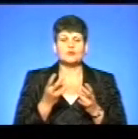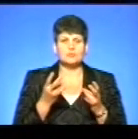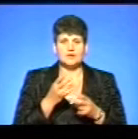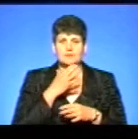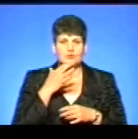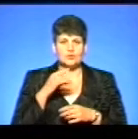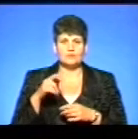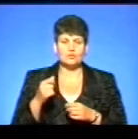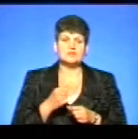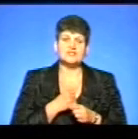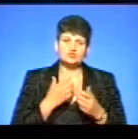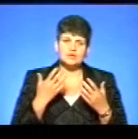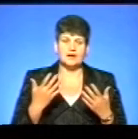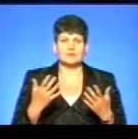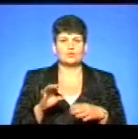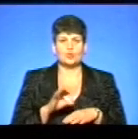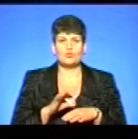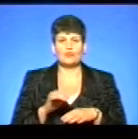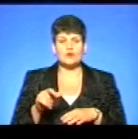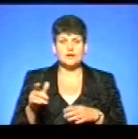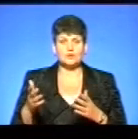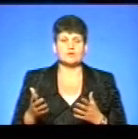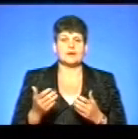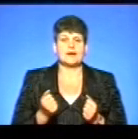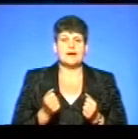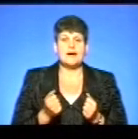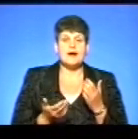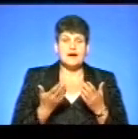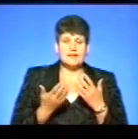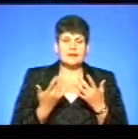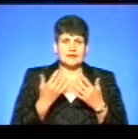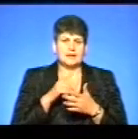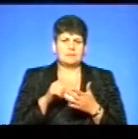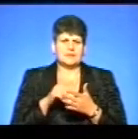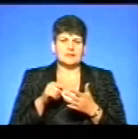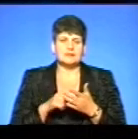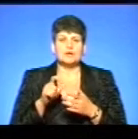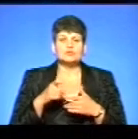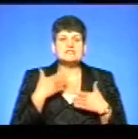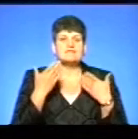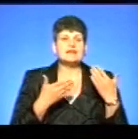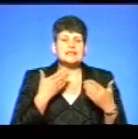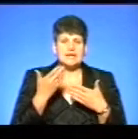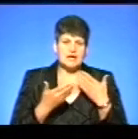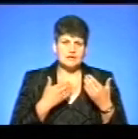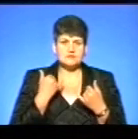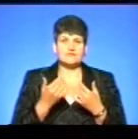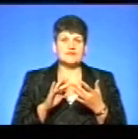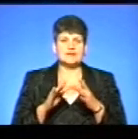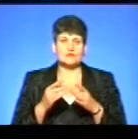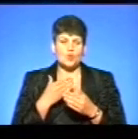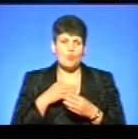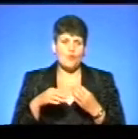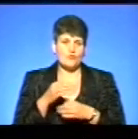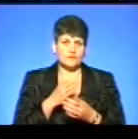багатьом людям, на жаль. Бо хворіють. Буквально кілька таких запитань, з якими люди звертаються, інколи в соцмережах обговорюють.